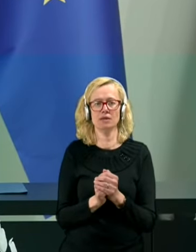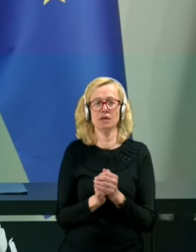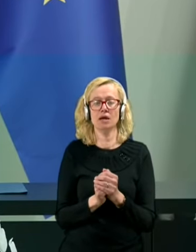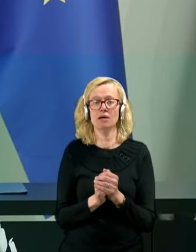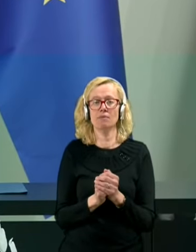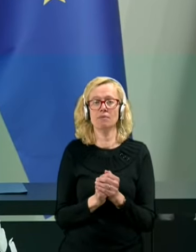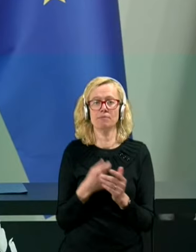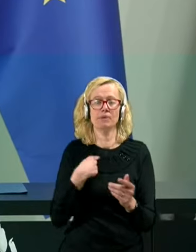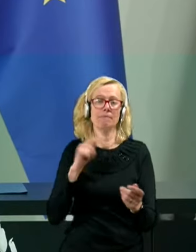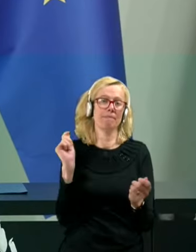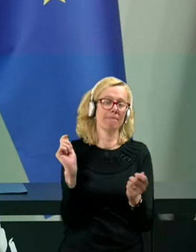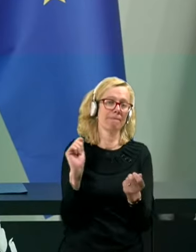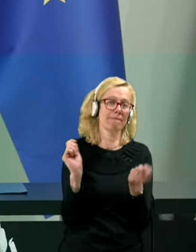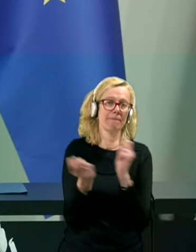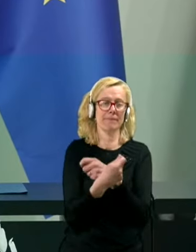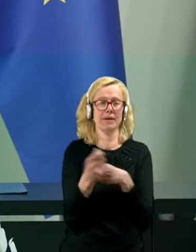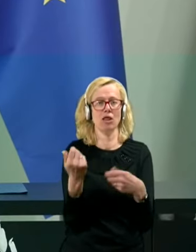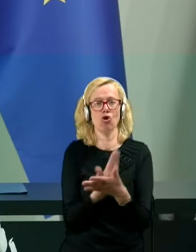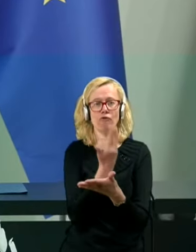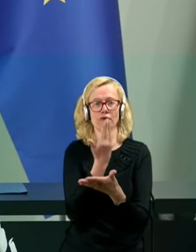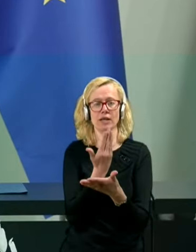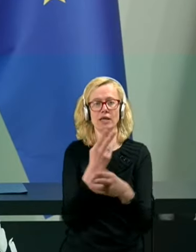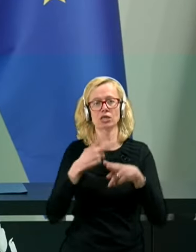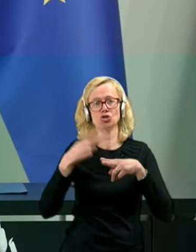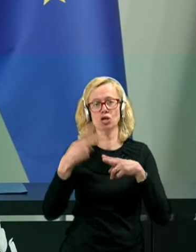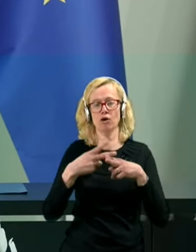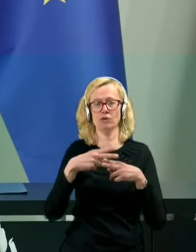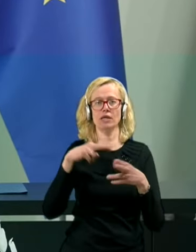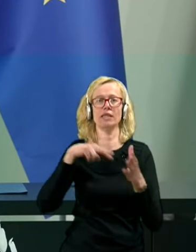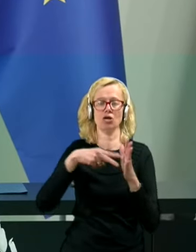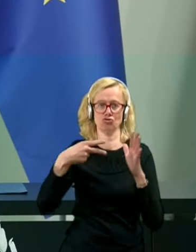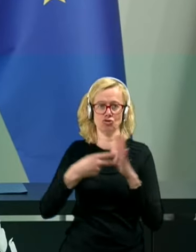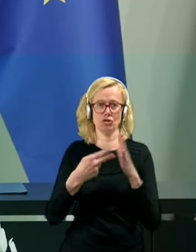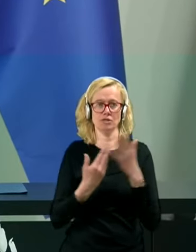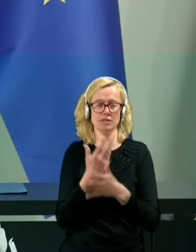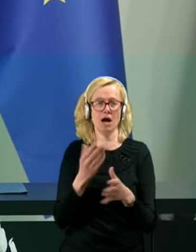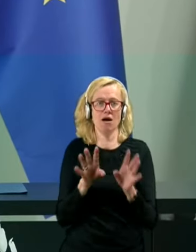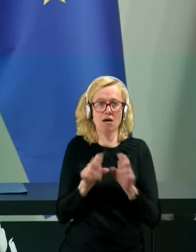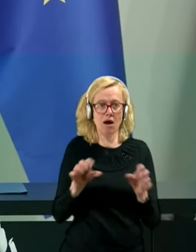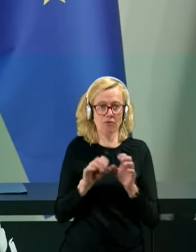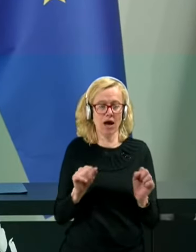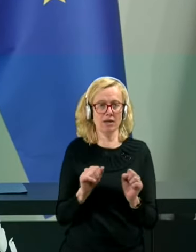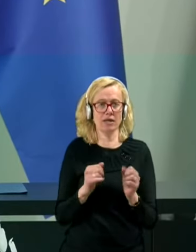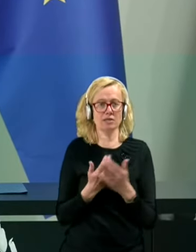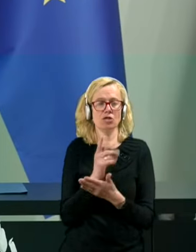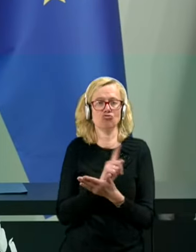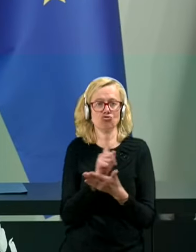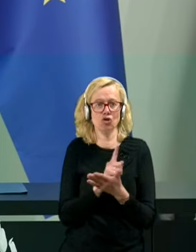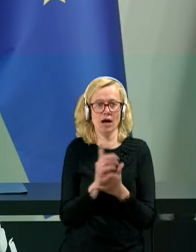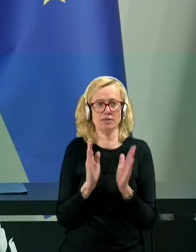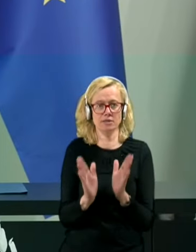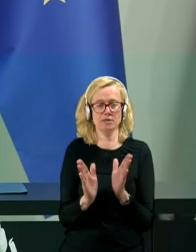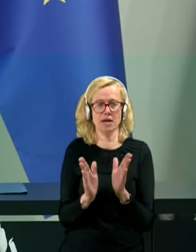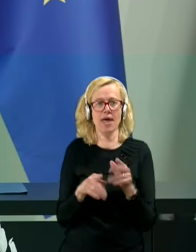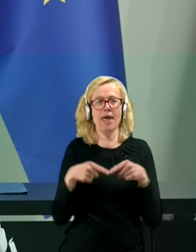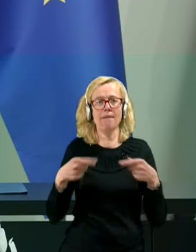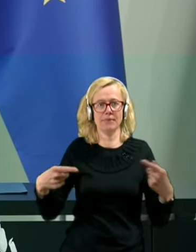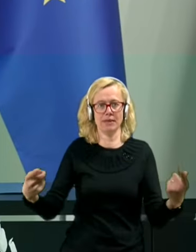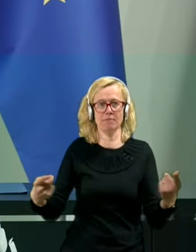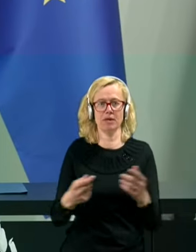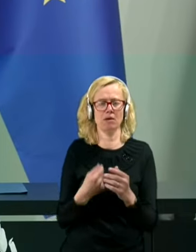Prenovil državni načrt za ravnanje v času epidemije, postoril mnoge stvari,